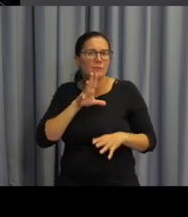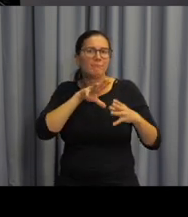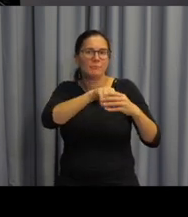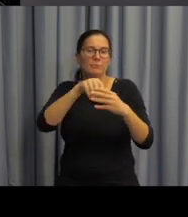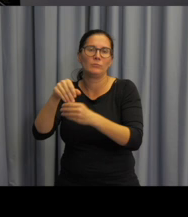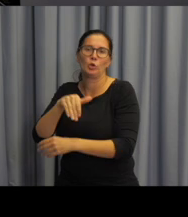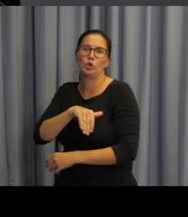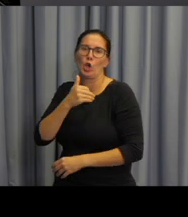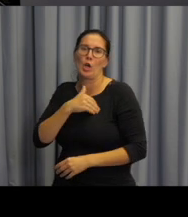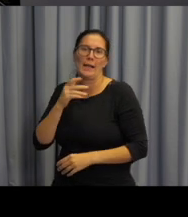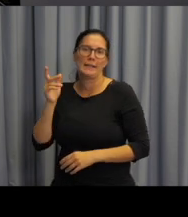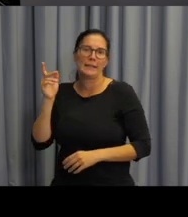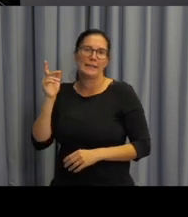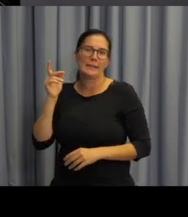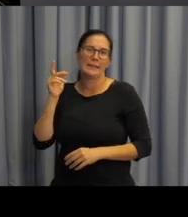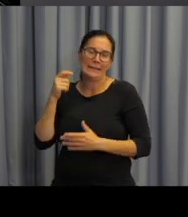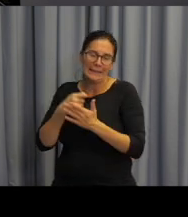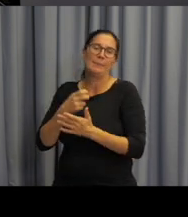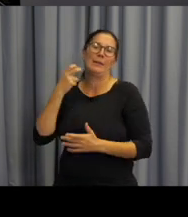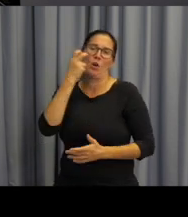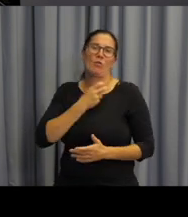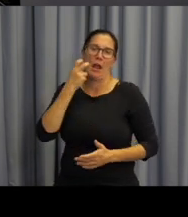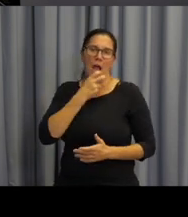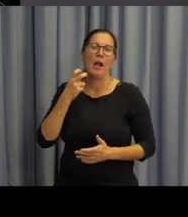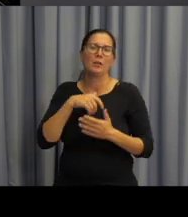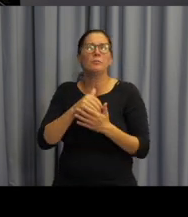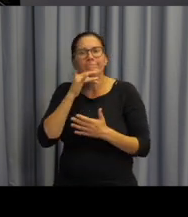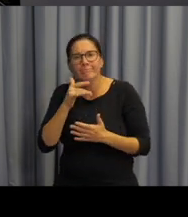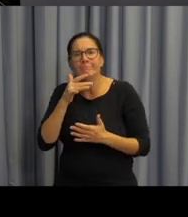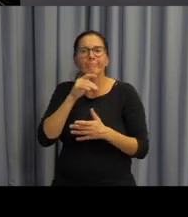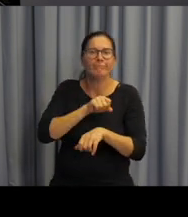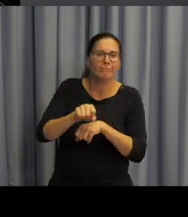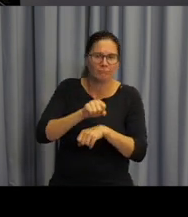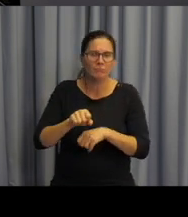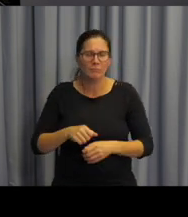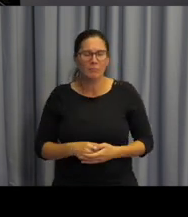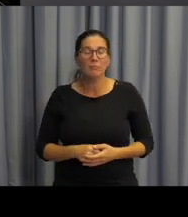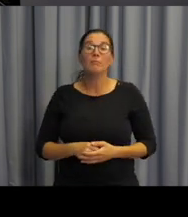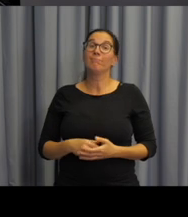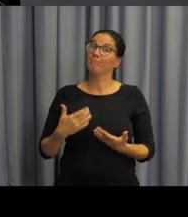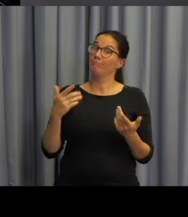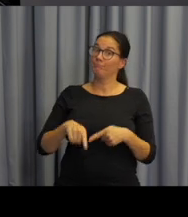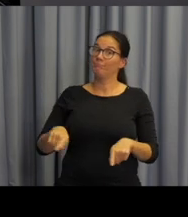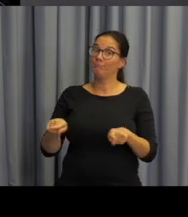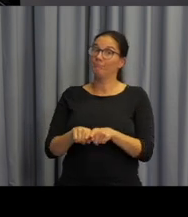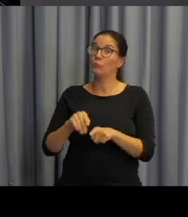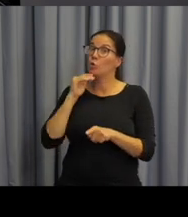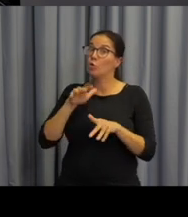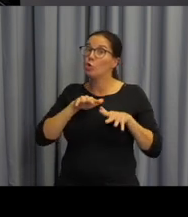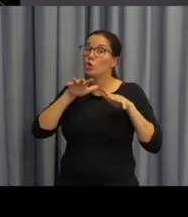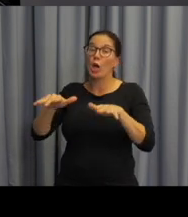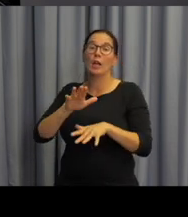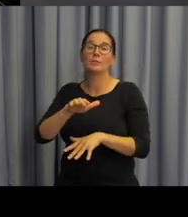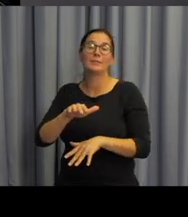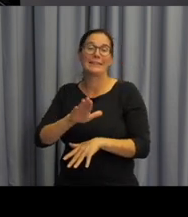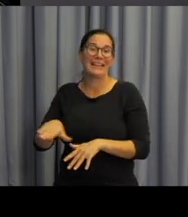školách s takzvaným orálním přístupem a nezanedbatelné množství žáků, které se vzdělávají ve